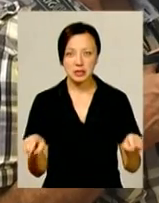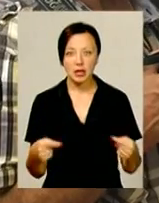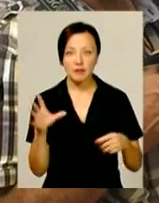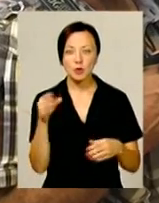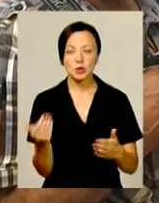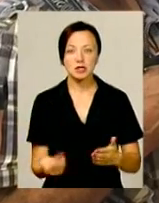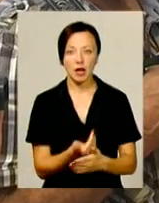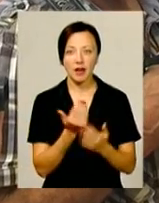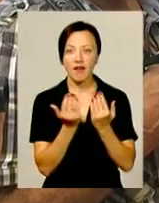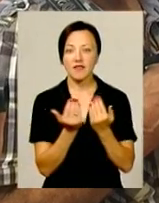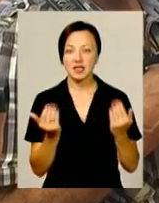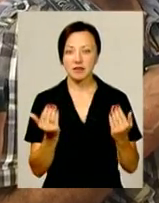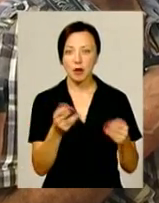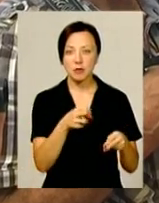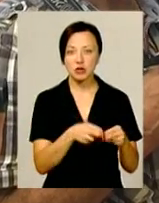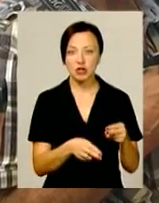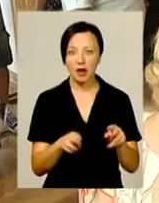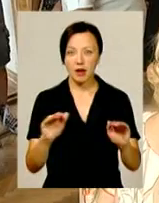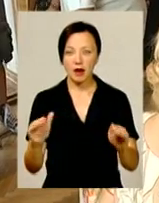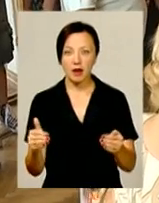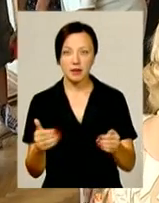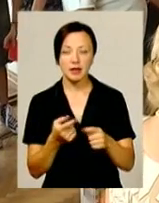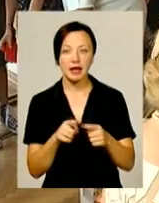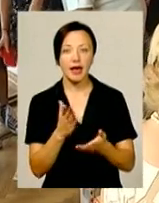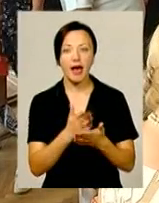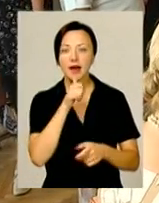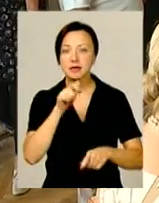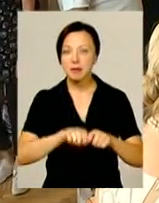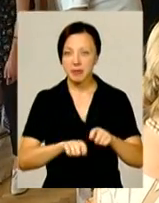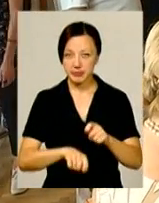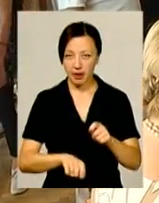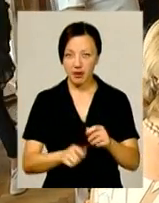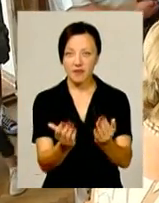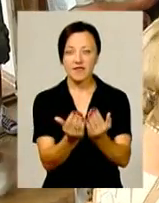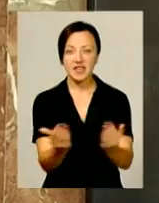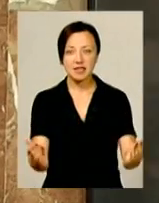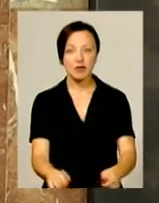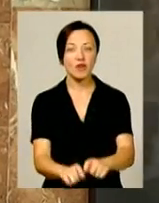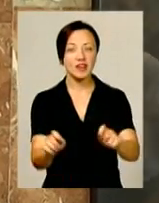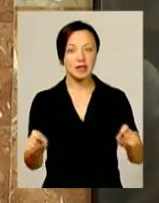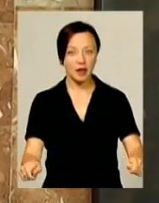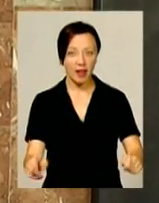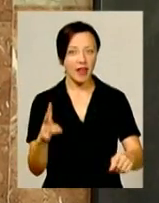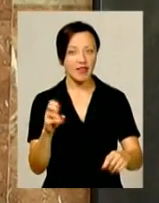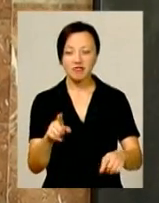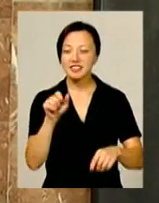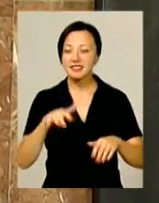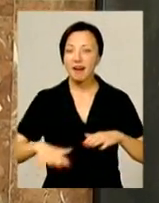Виставка «Межа Грані Бодер» є експериментальною. Навіть експозицію розгорнули на виставкових залах музею,